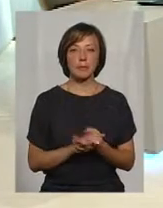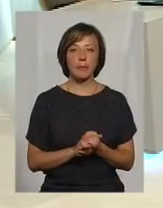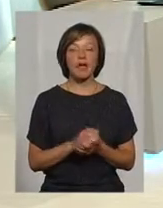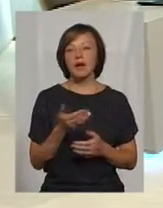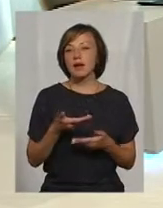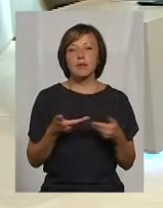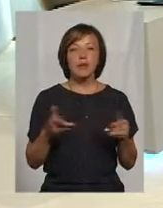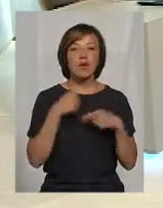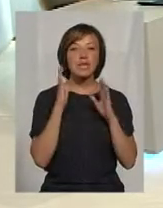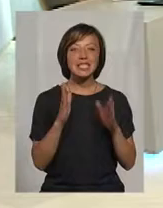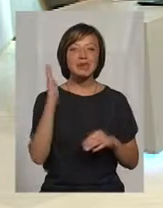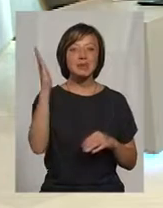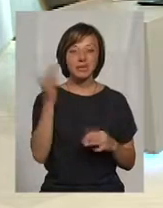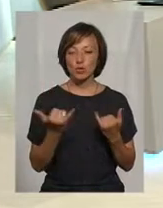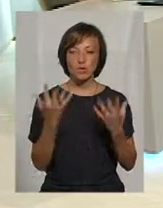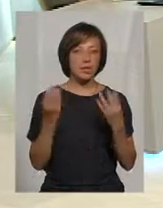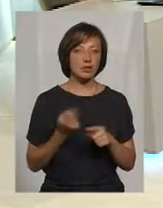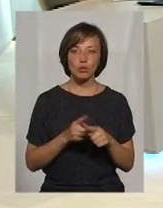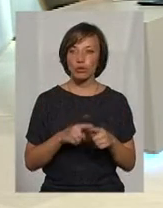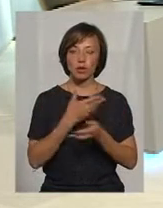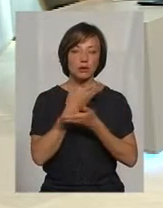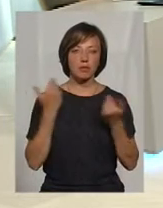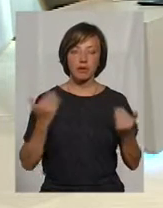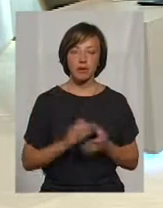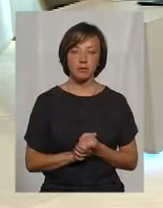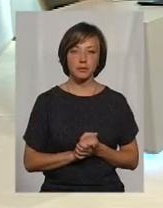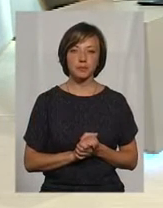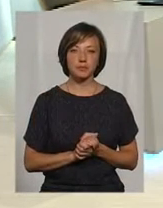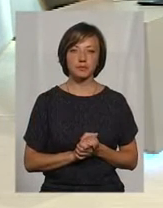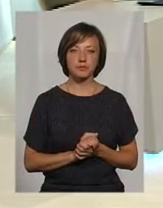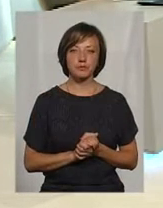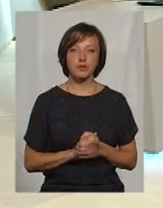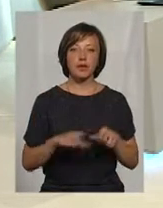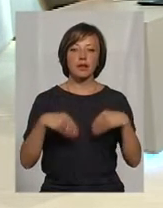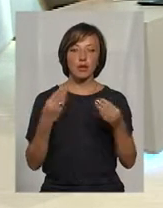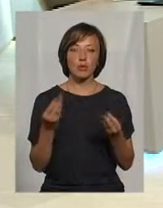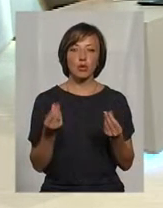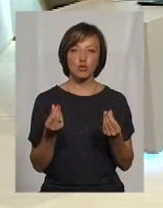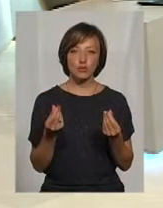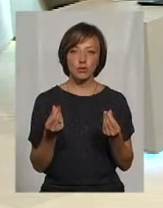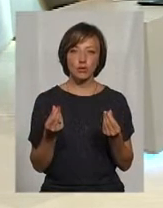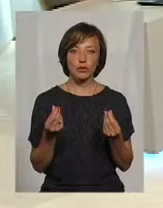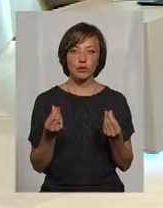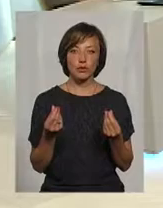перспективу. На сьогоднішній день цього немає. На сьогоднішній день тільки ми монетизуємо, надаємо грошову